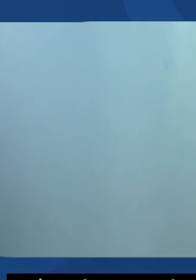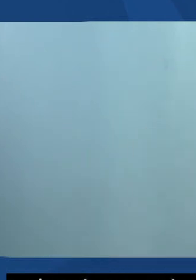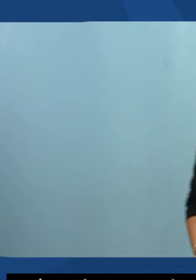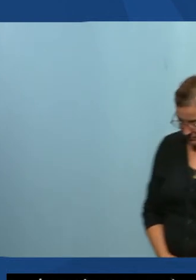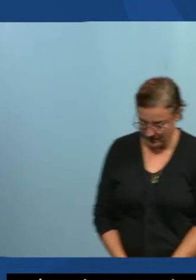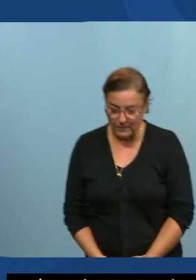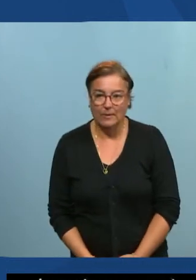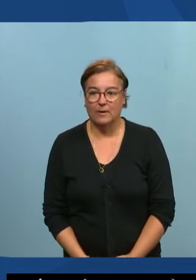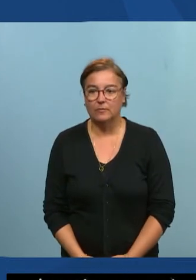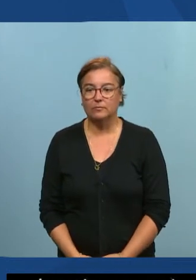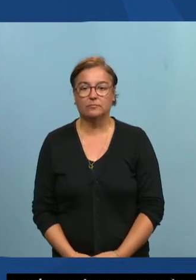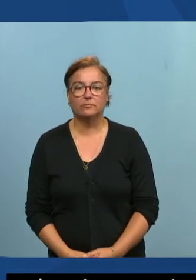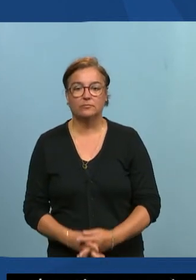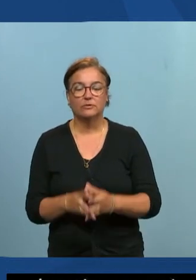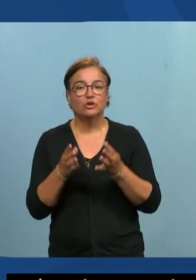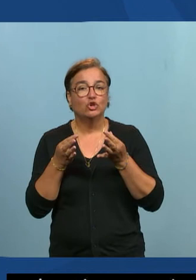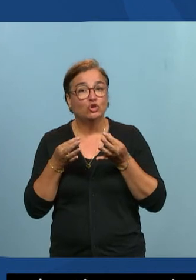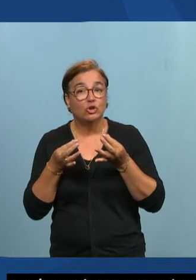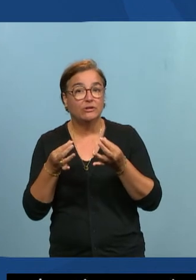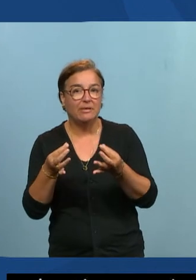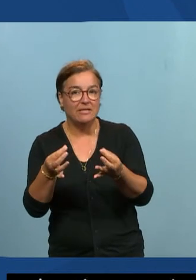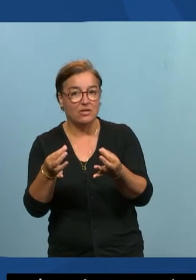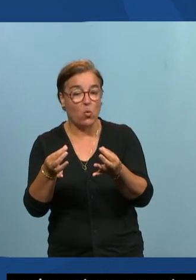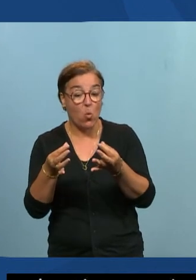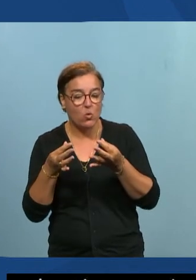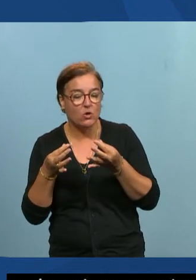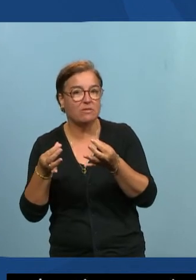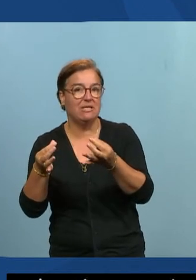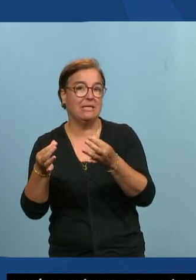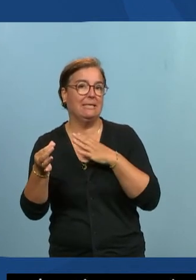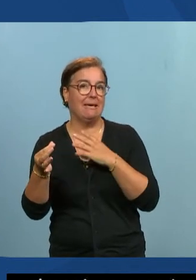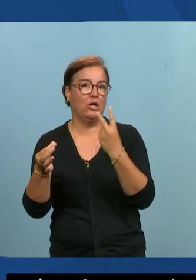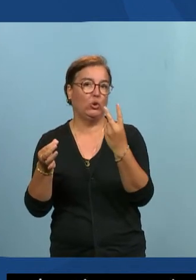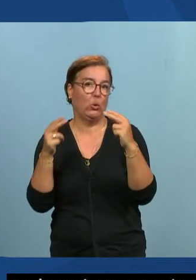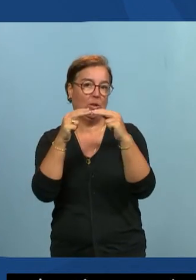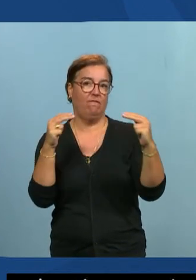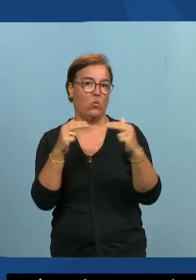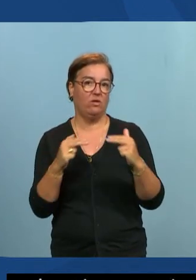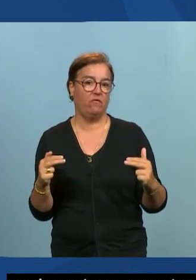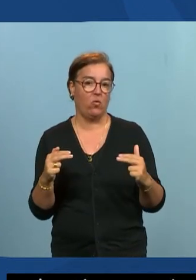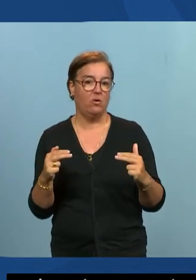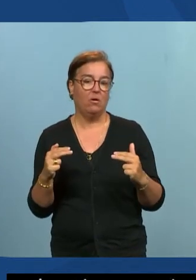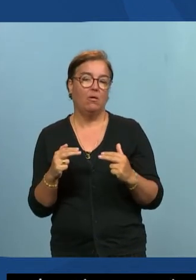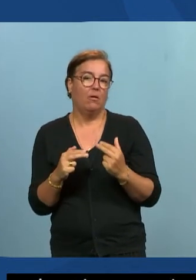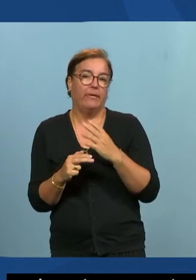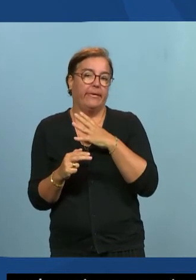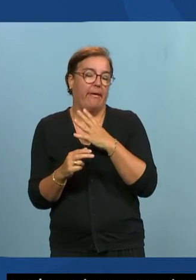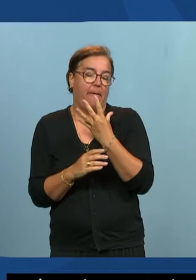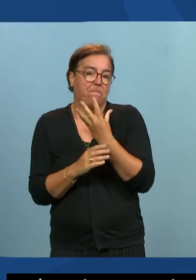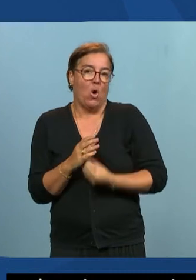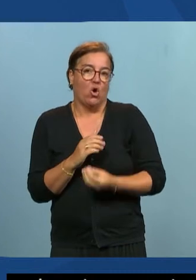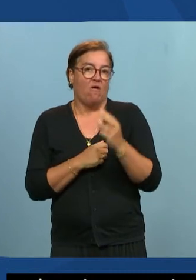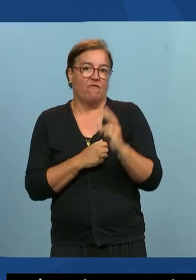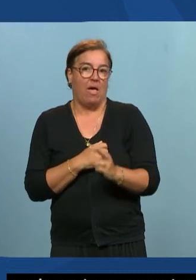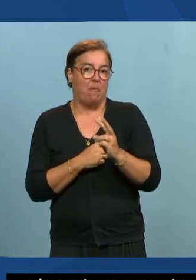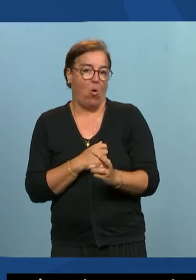cette sensibilisation elle intervient souvent à deux niveaux aujourd'hui il y a très clairement un manque de prise en compte de l'accessibilité